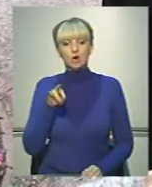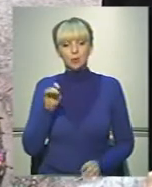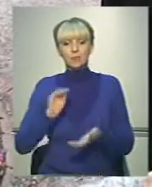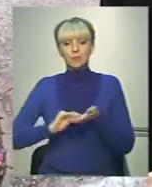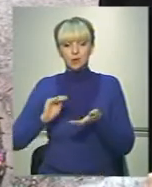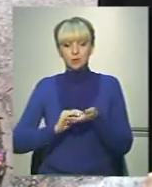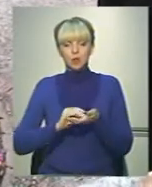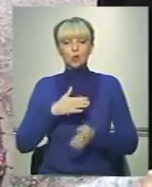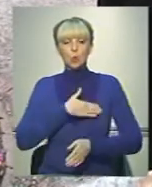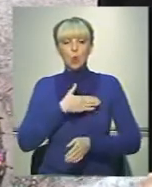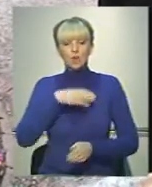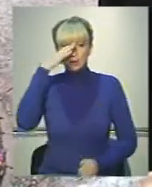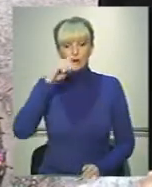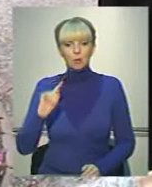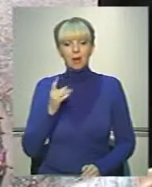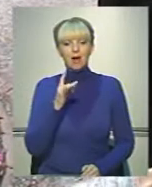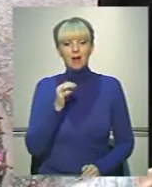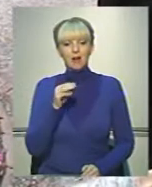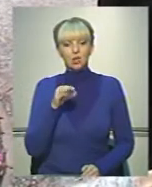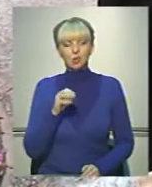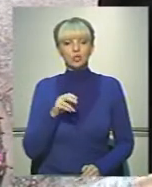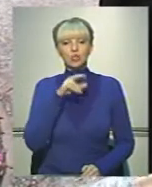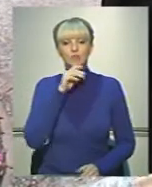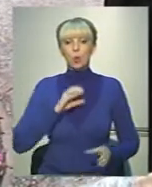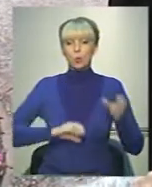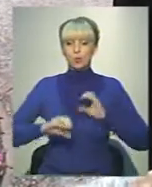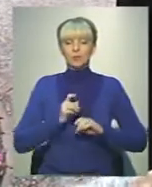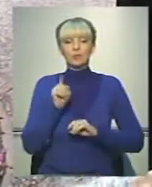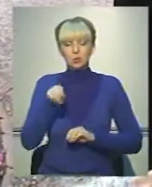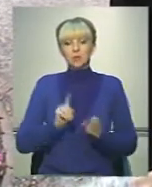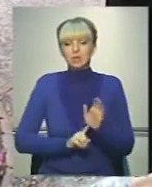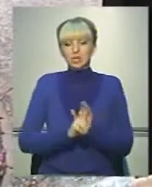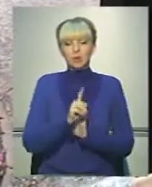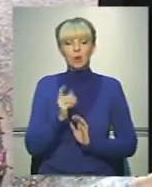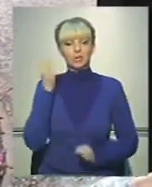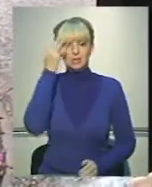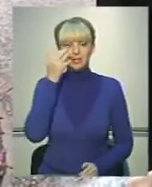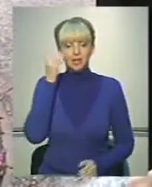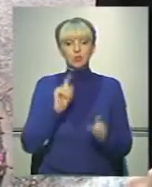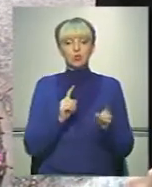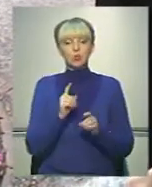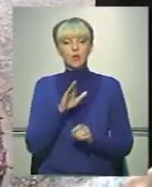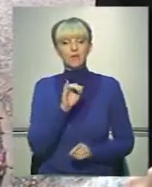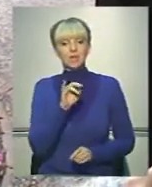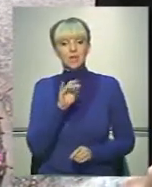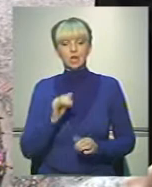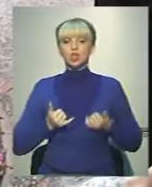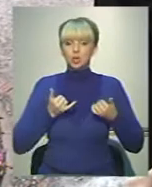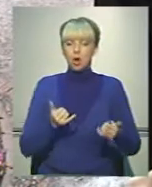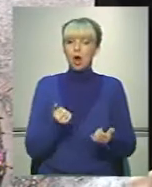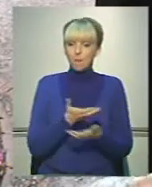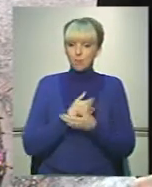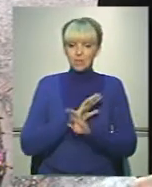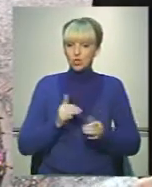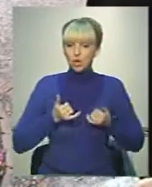Томашук – духовний батько, перший ректор Чернівецького університету». Власне, тоді і зародилася ідея, чому Відень шанує, а ми не